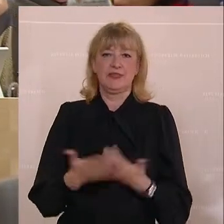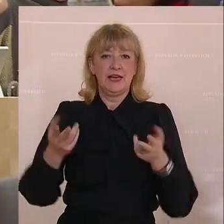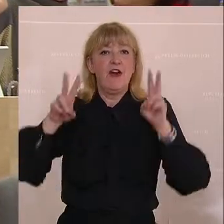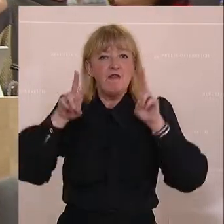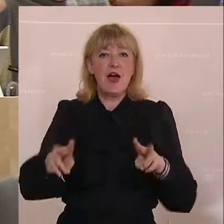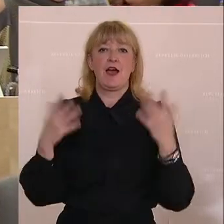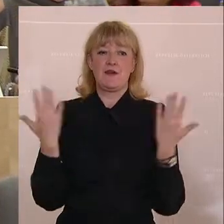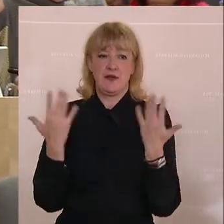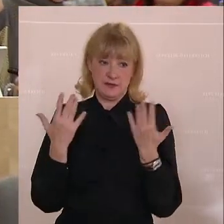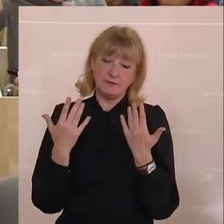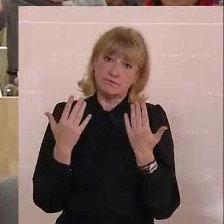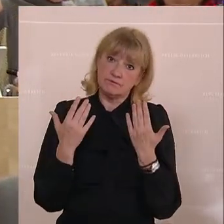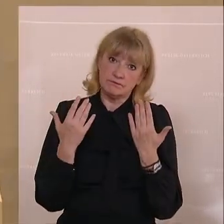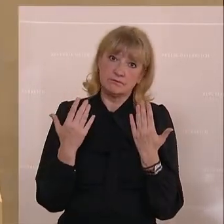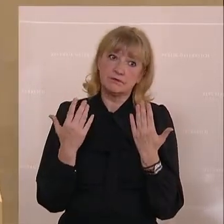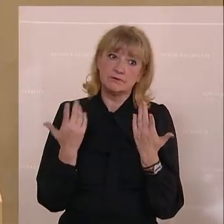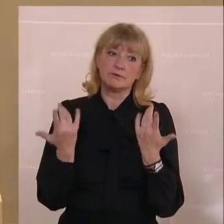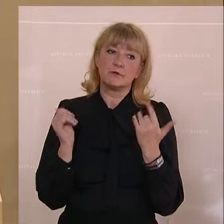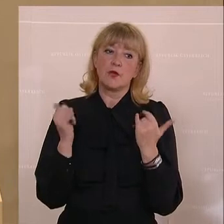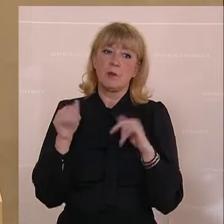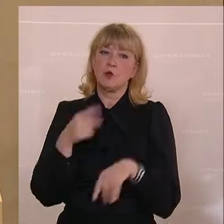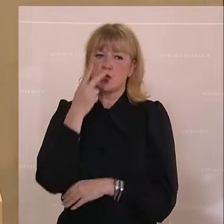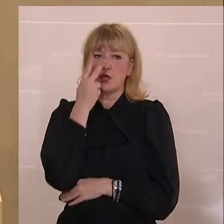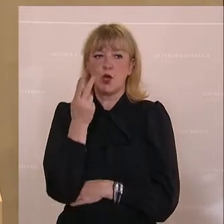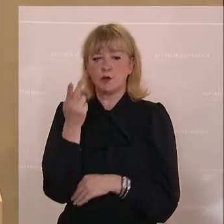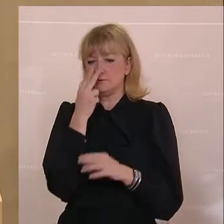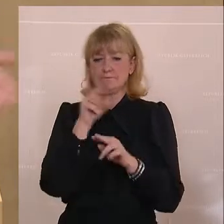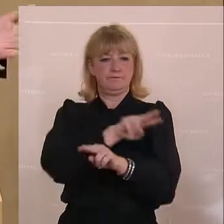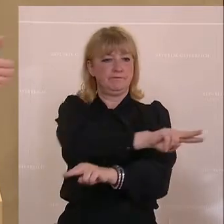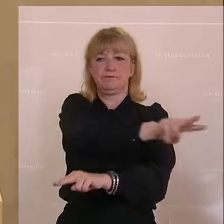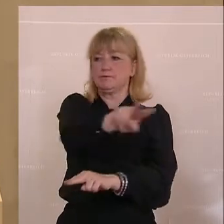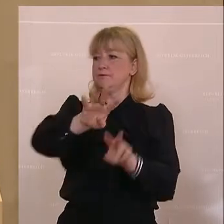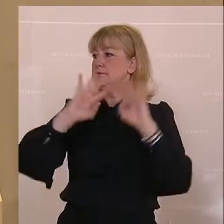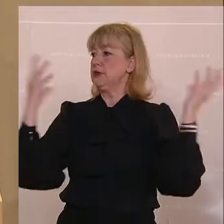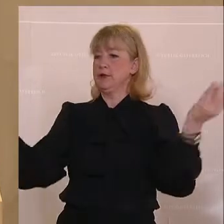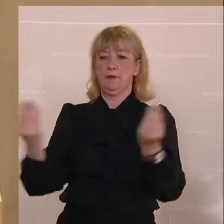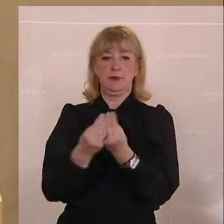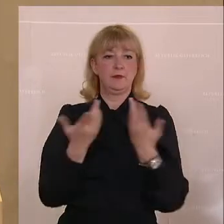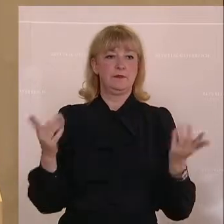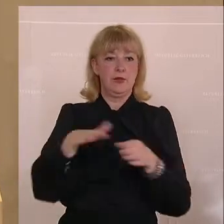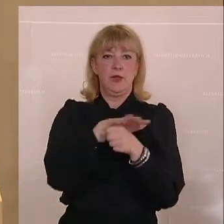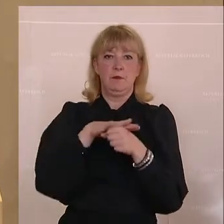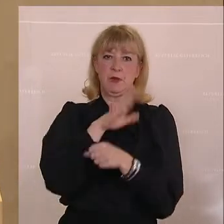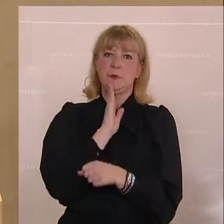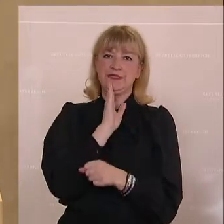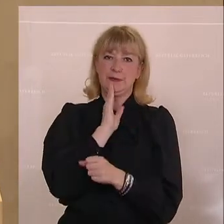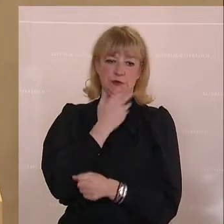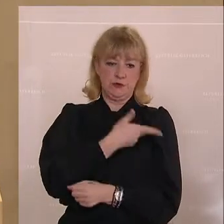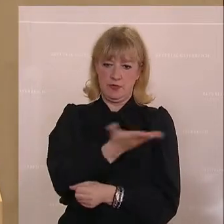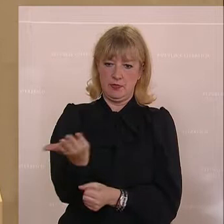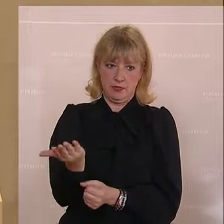Tatsache ist, und das muss man sich schon auch einmal anschauen, wenn man den Blick aufs Gesamte nimmt, wir haben gerade im Bereich unserer Pensionisten